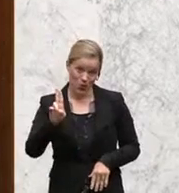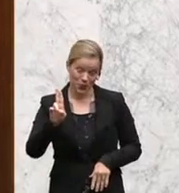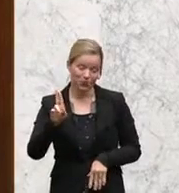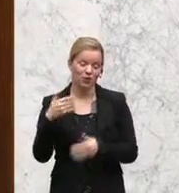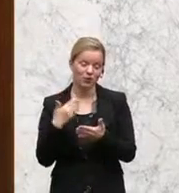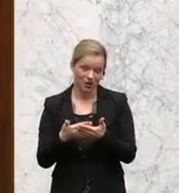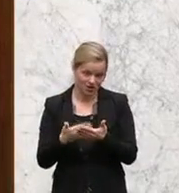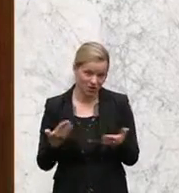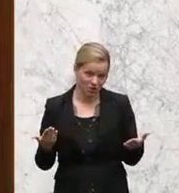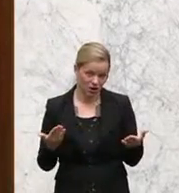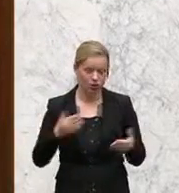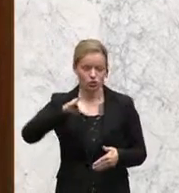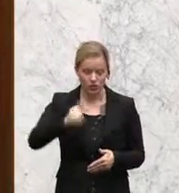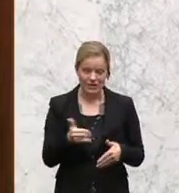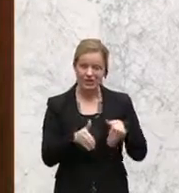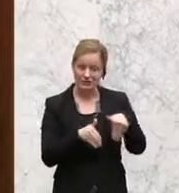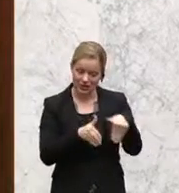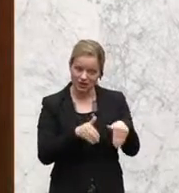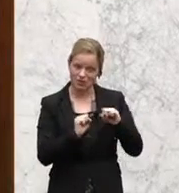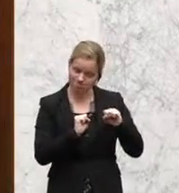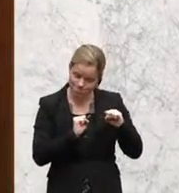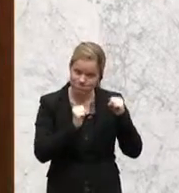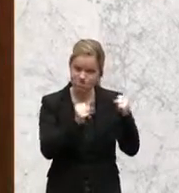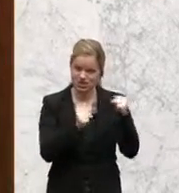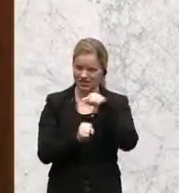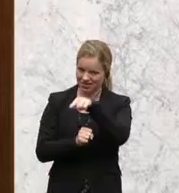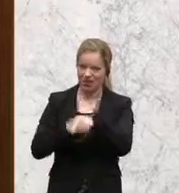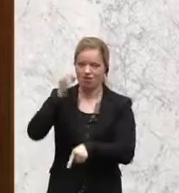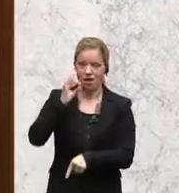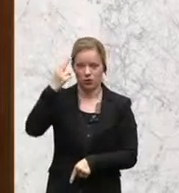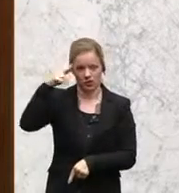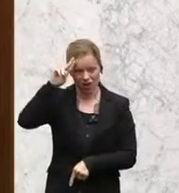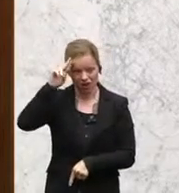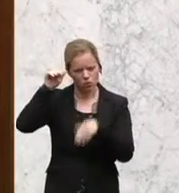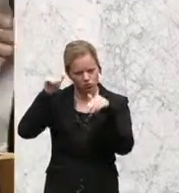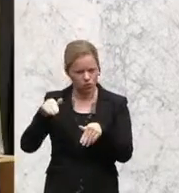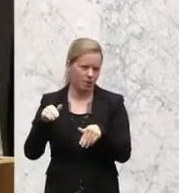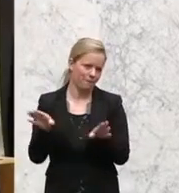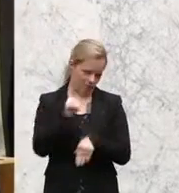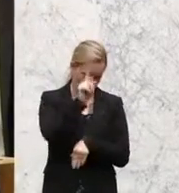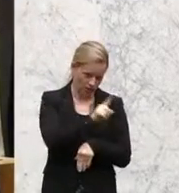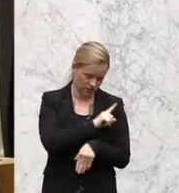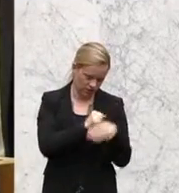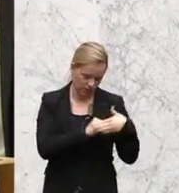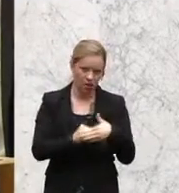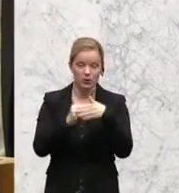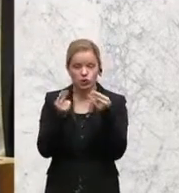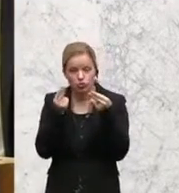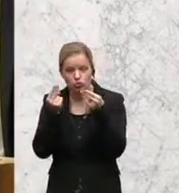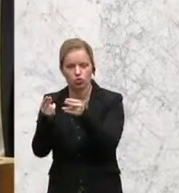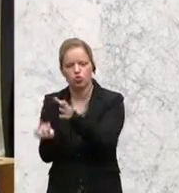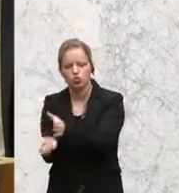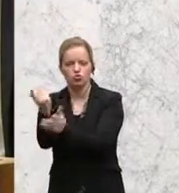ist die Initiative auch des Justizministers, diese Damen und Herren mit polizeilichen Maßnahmen auch in die Ursprungsländer